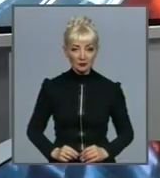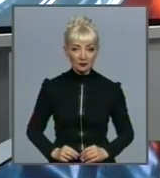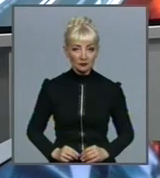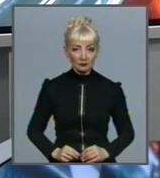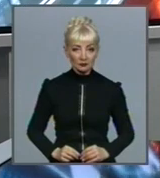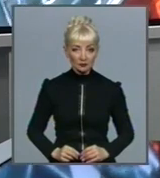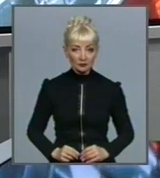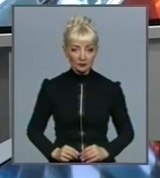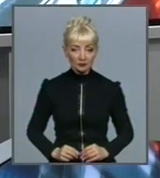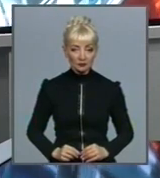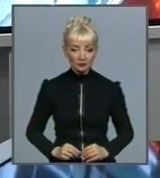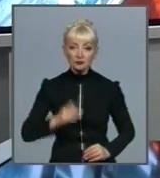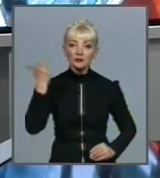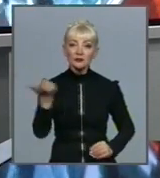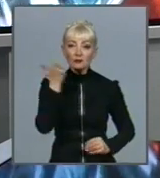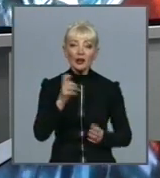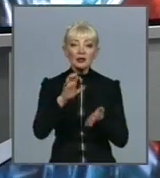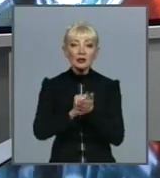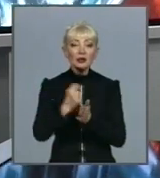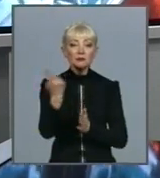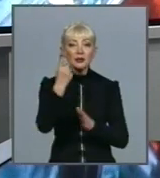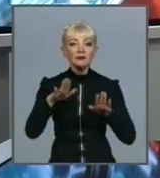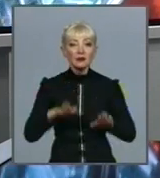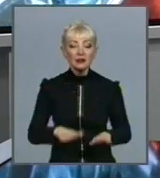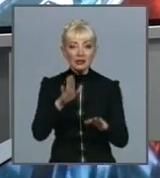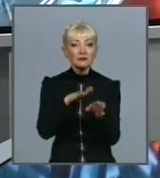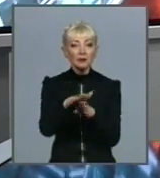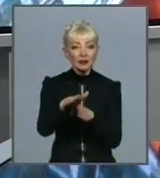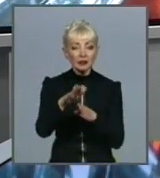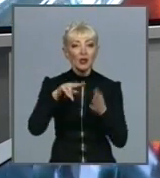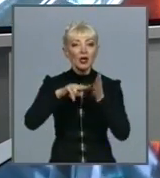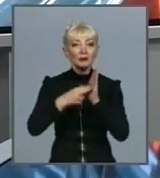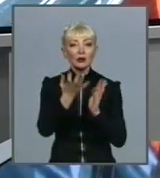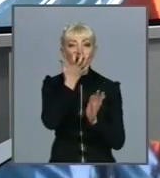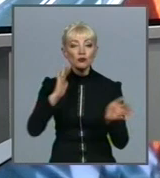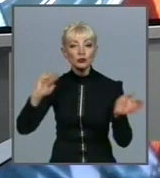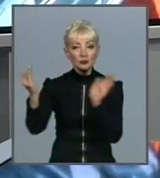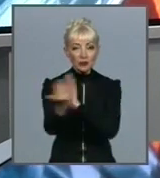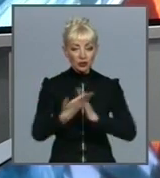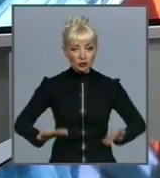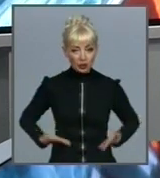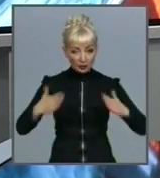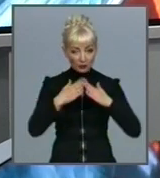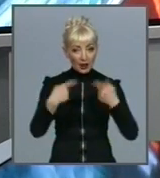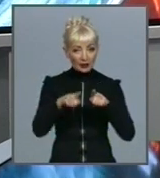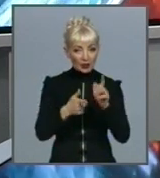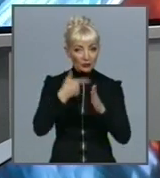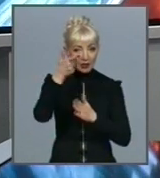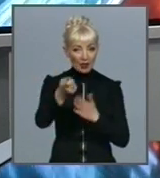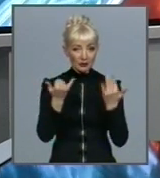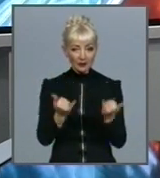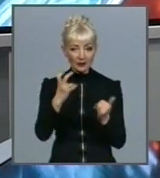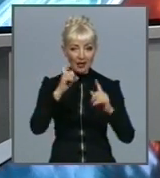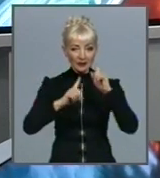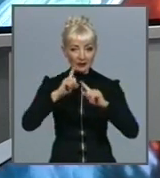Харків займає лідируючі позиції з реалізації програму «Теплення житлових будинків». Відповідну заяву зробили сьогодні на засіданні Ради розвитку